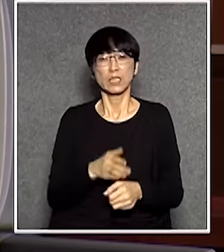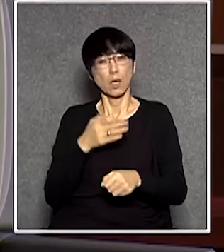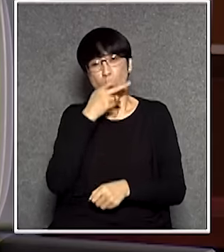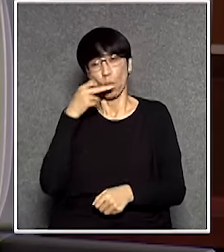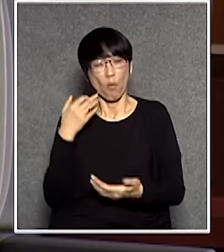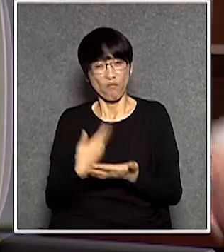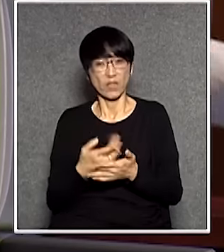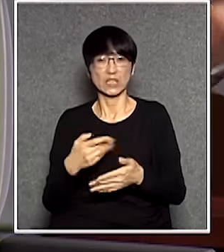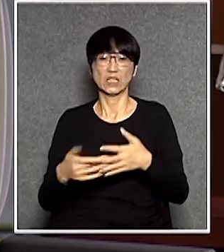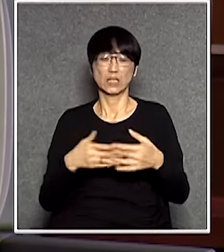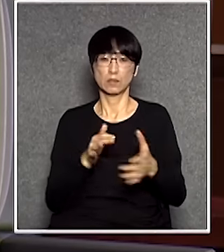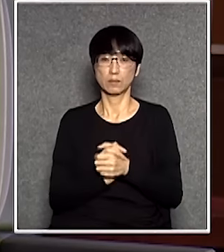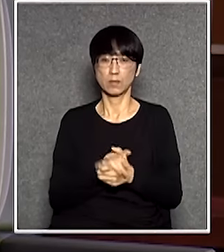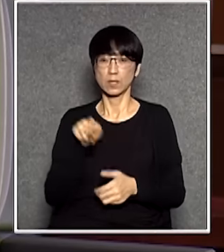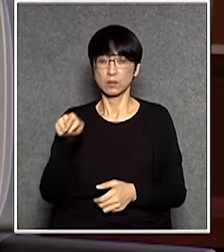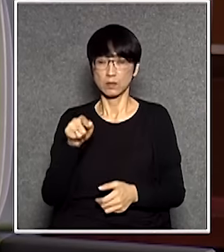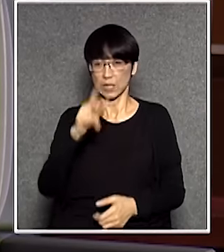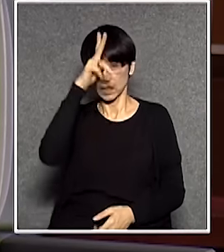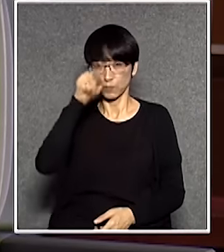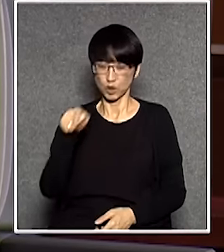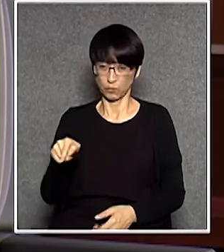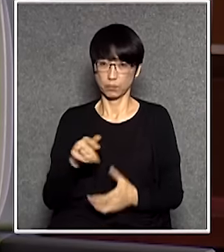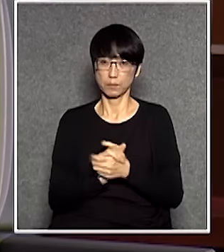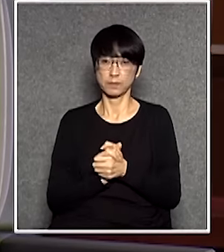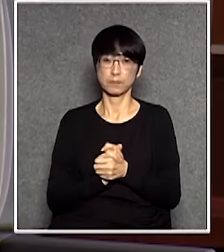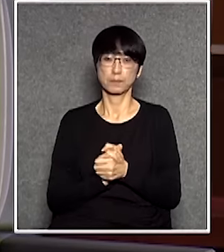喂就是一個這樣的政府是嗎